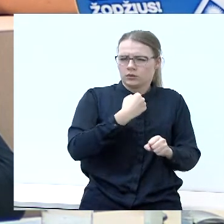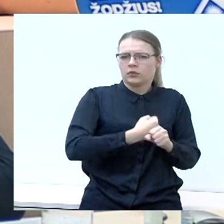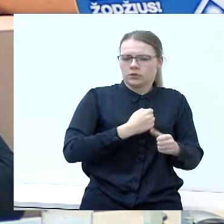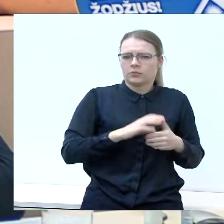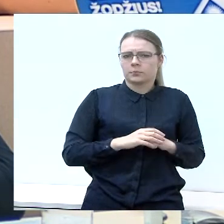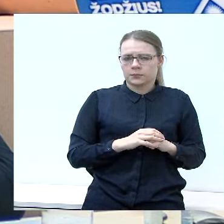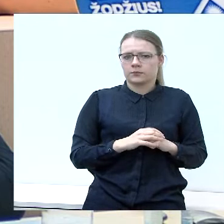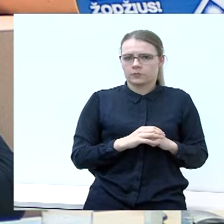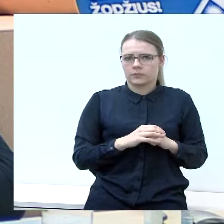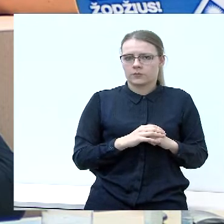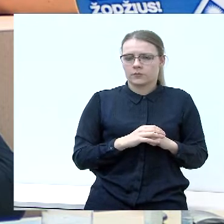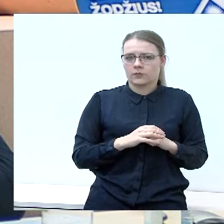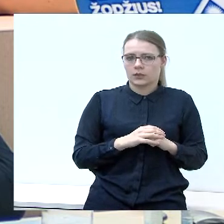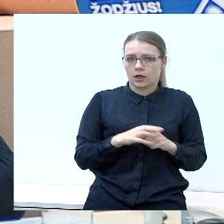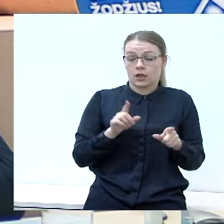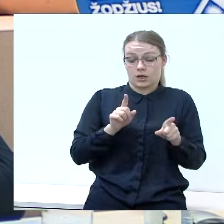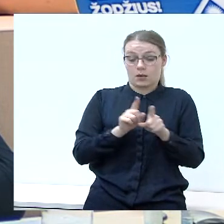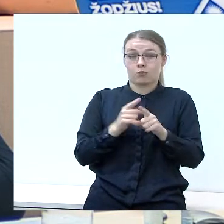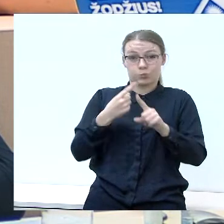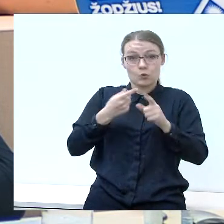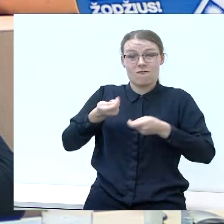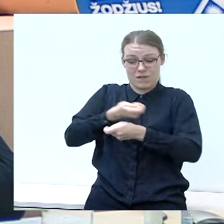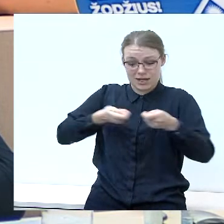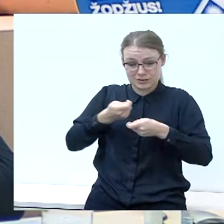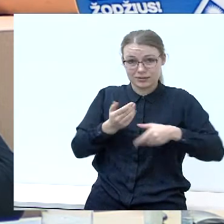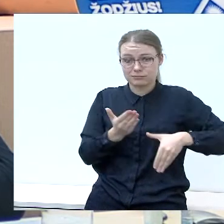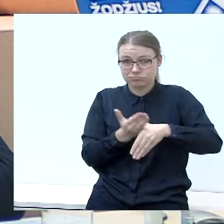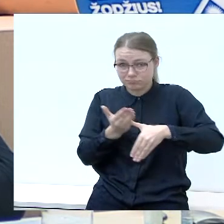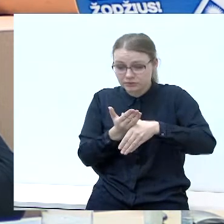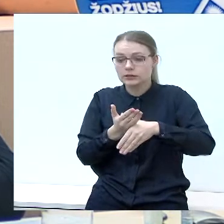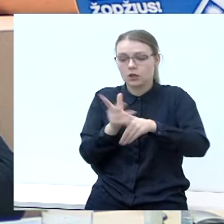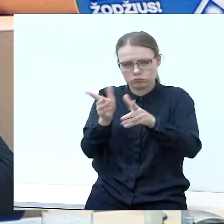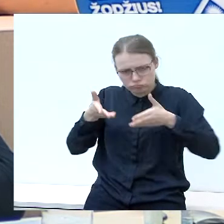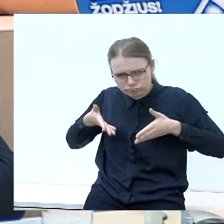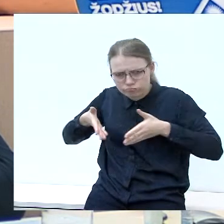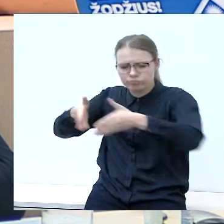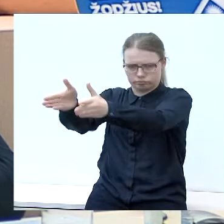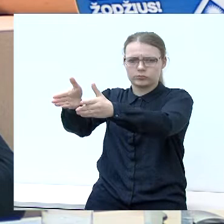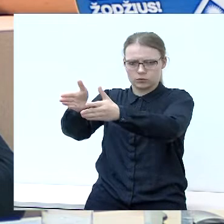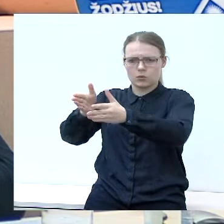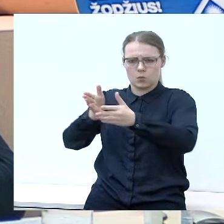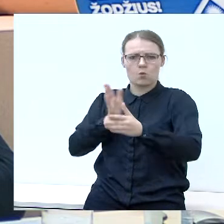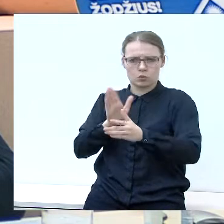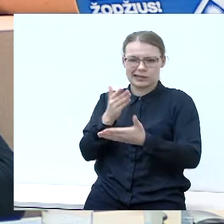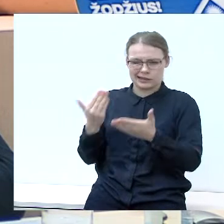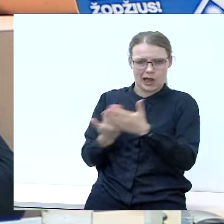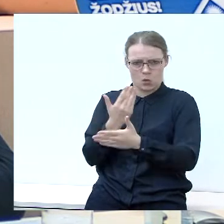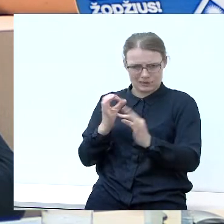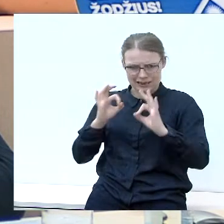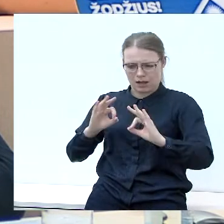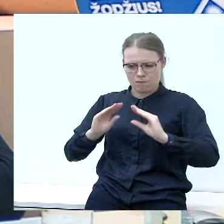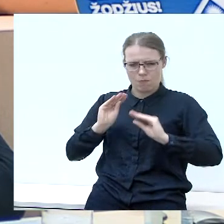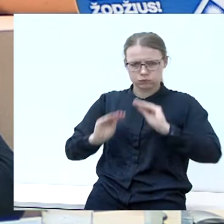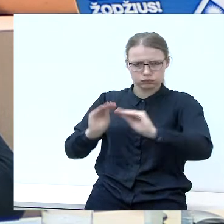tiesiog suverslau pagalba ir ta trasa, kiek suprantuais, naujai bus tiesiama,